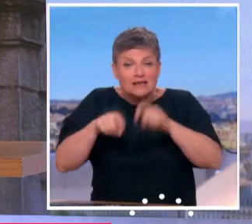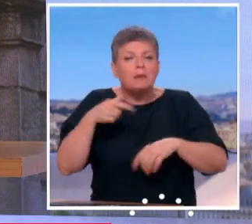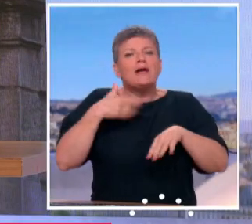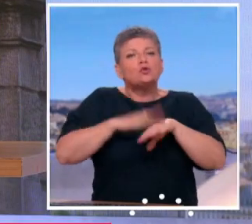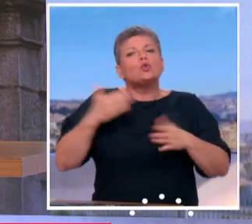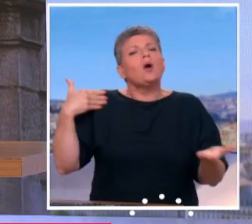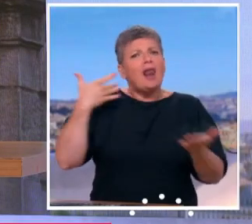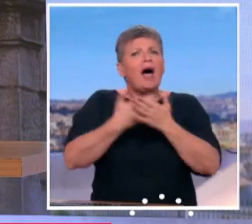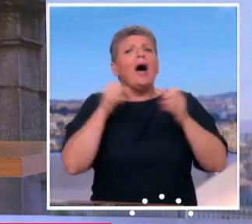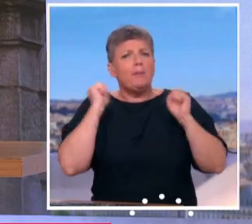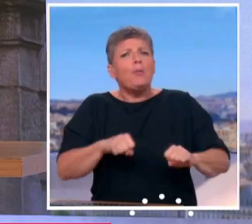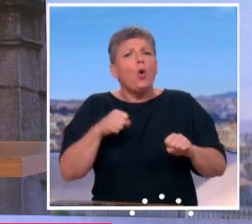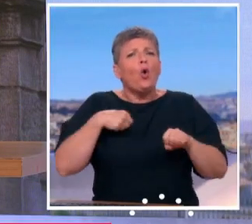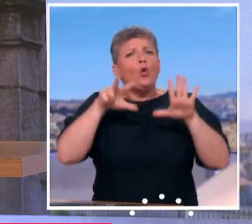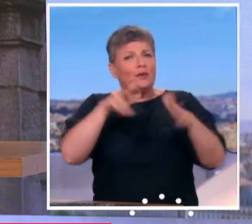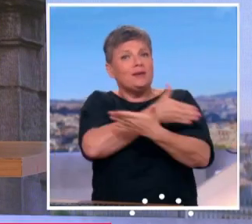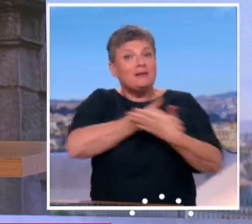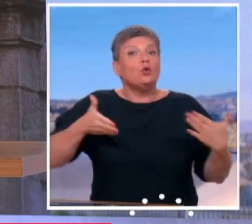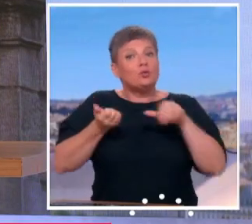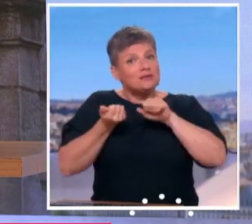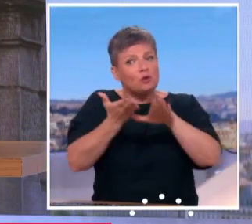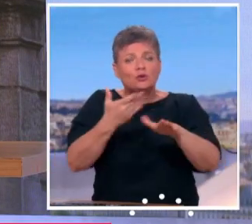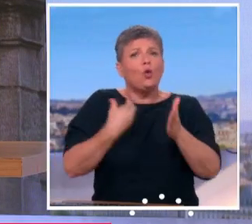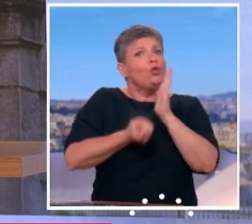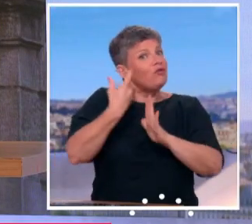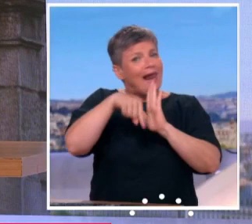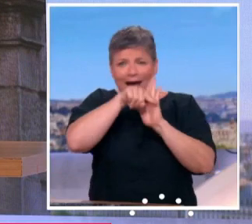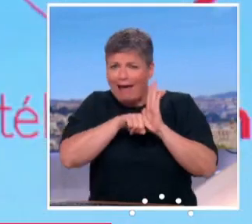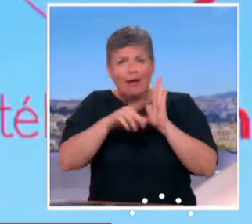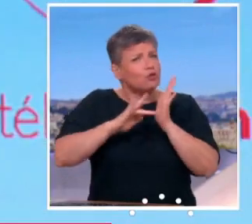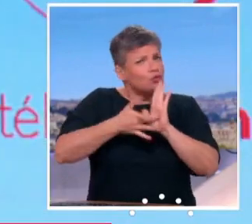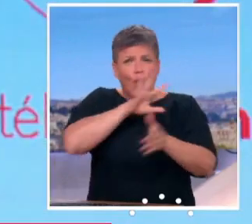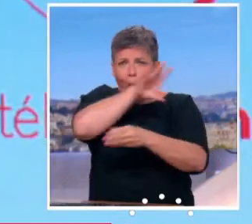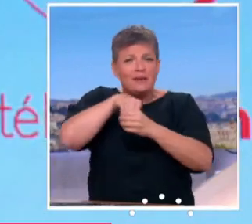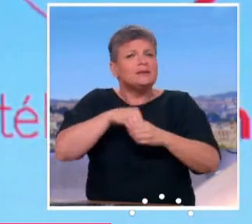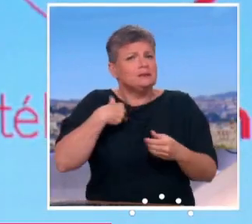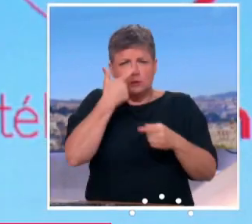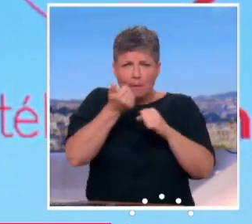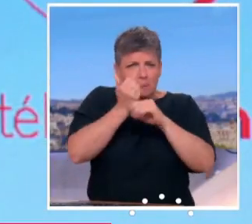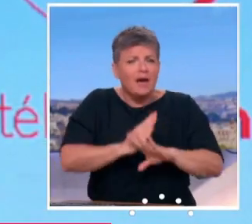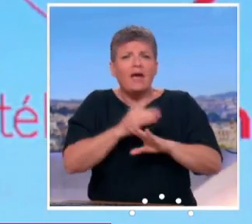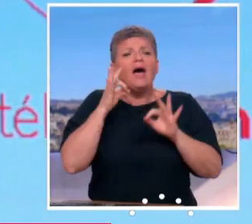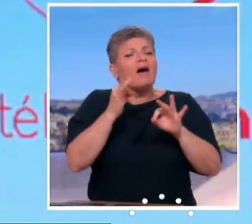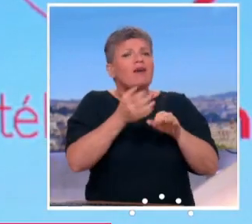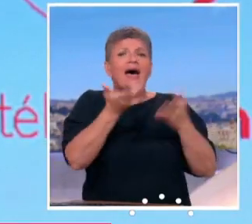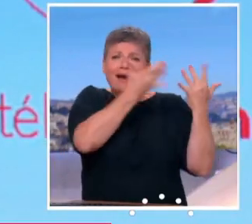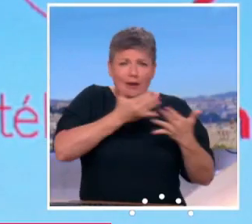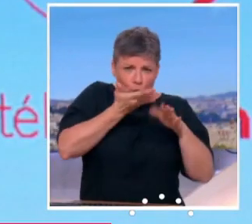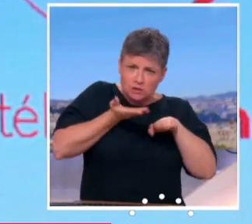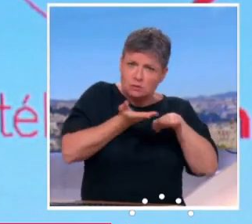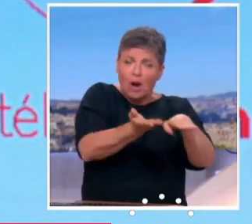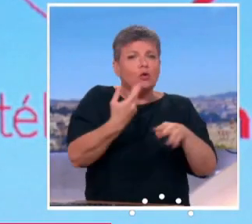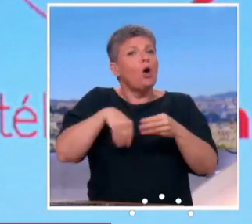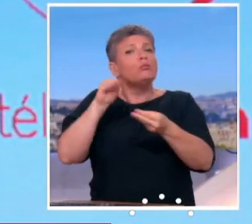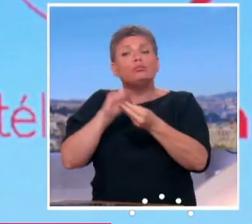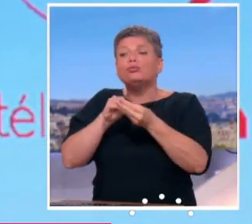connaissance des nouvelles règles puisque nous avions intégré toutes les nouvelles règles dans le simulateur. Donc les choses sont prêtes, les choses sont prêtes à la fois pour le simulateur de calcul, les choses sont prêtes